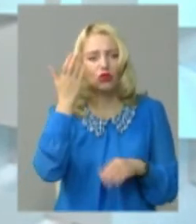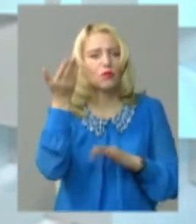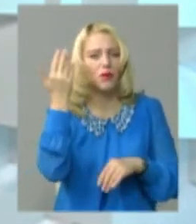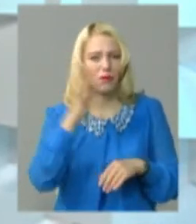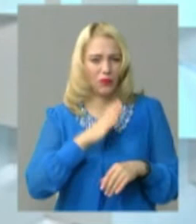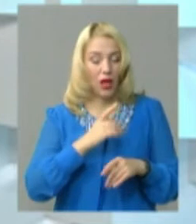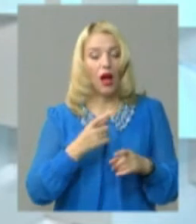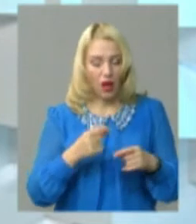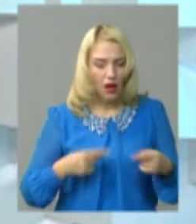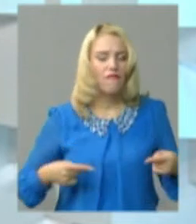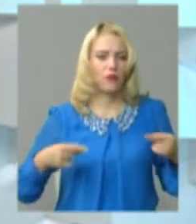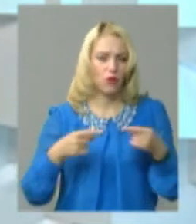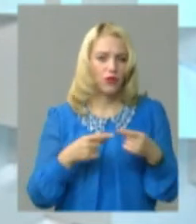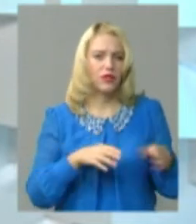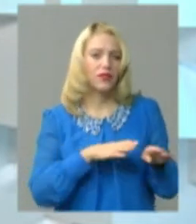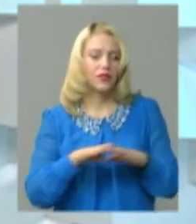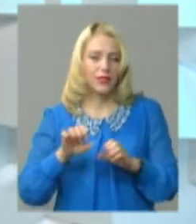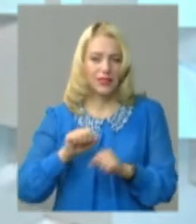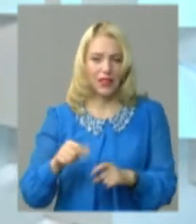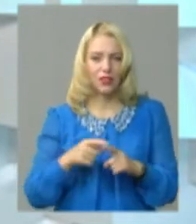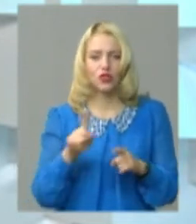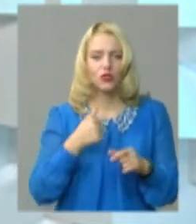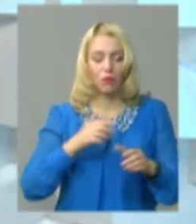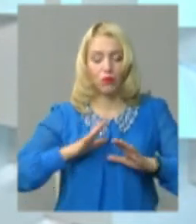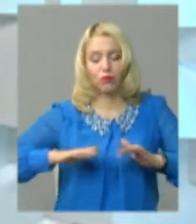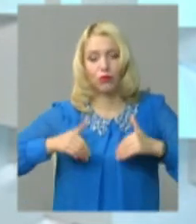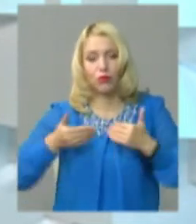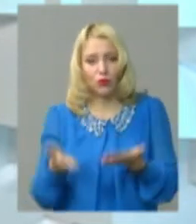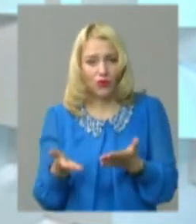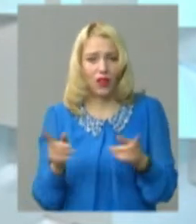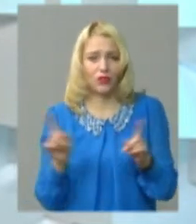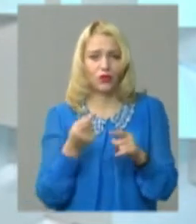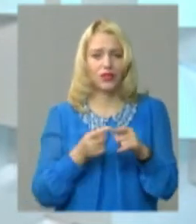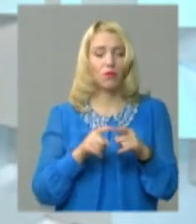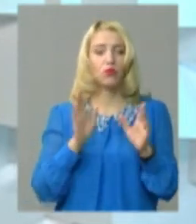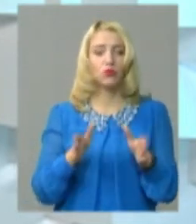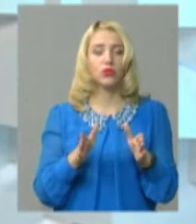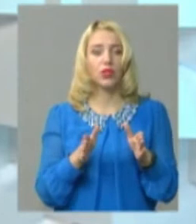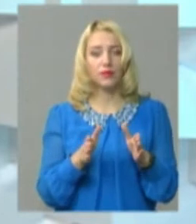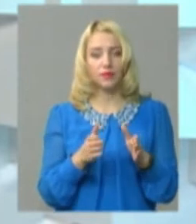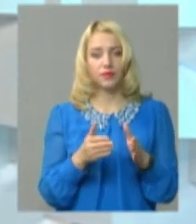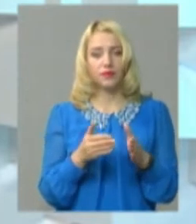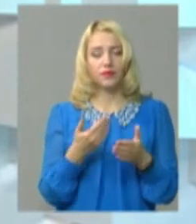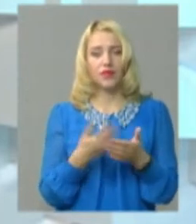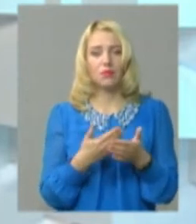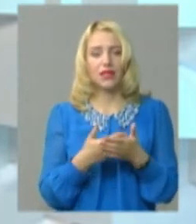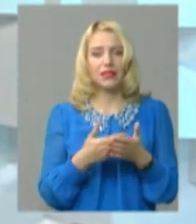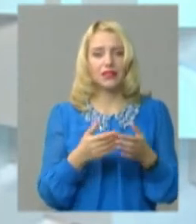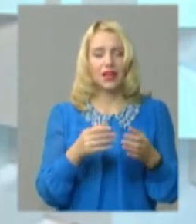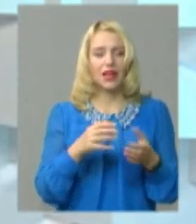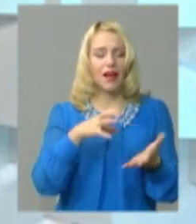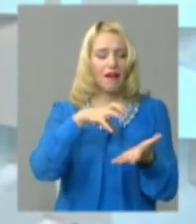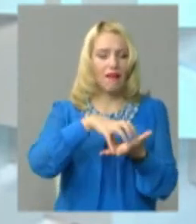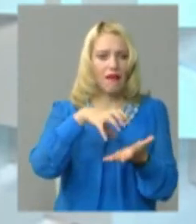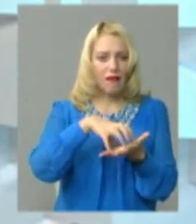І те, що ми нам показали і пропонували, що то будуть, скажімо, реактори,